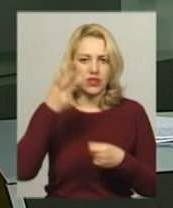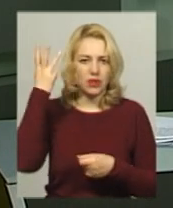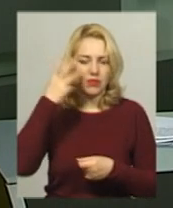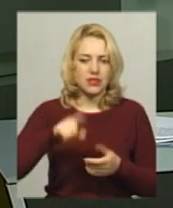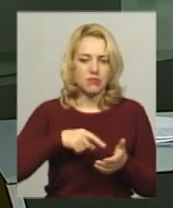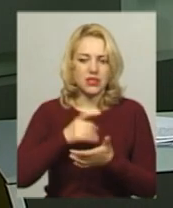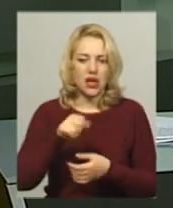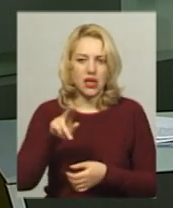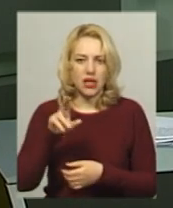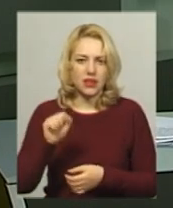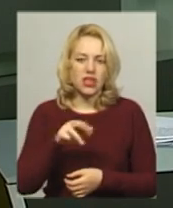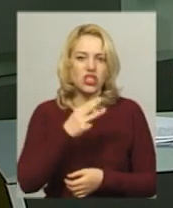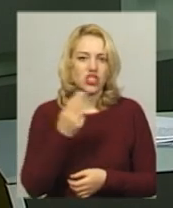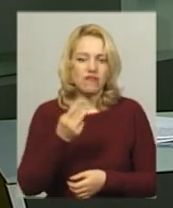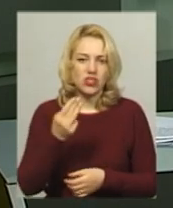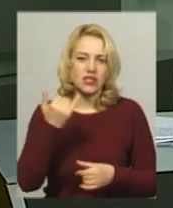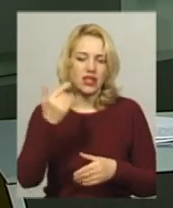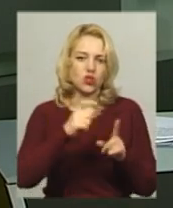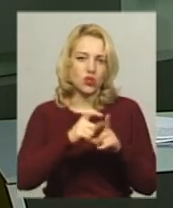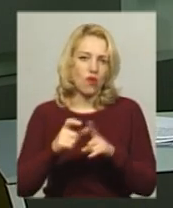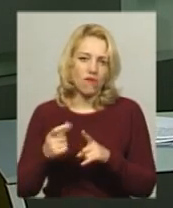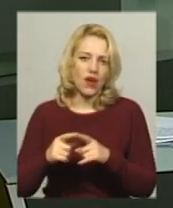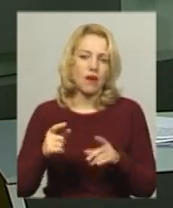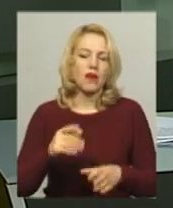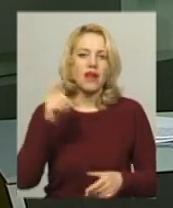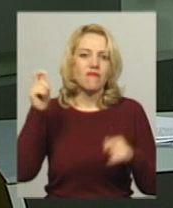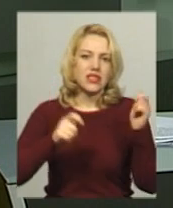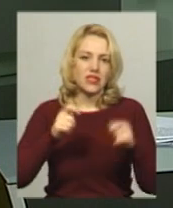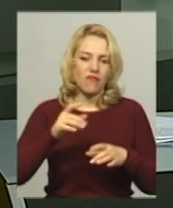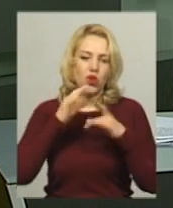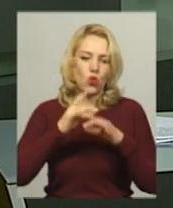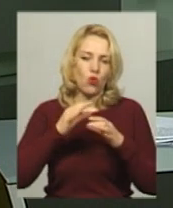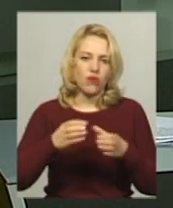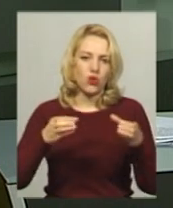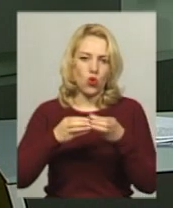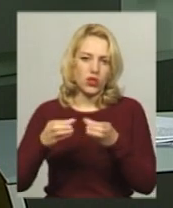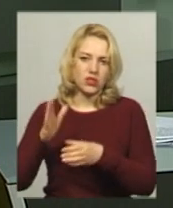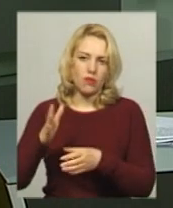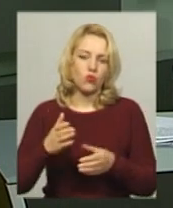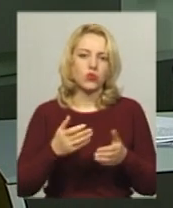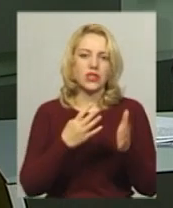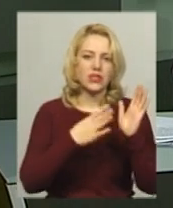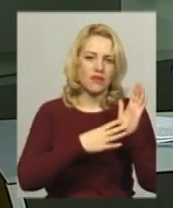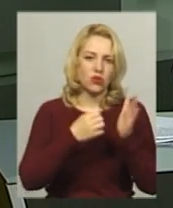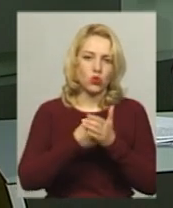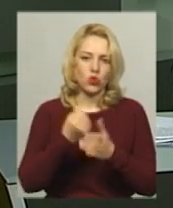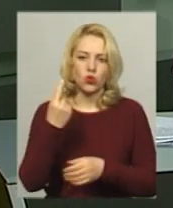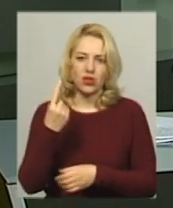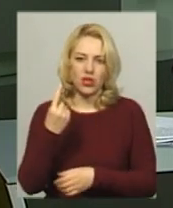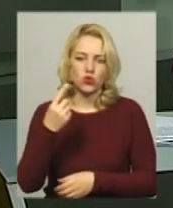міської ради Світлана Шевченко. За її словами, фестиваль духових оркестрів триватиме три дні – з 9 до 11 травня.